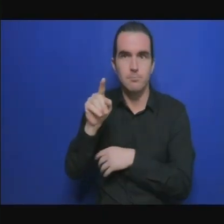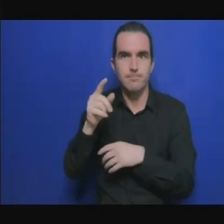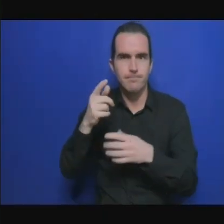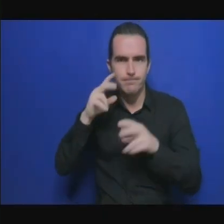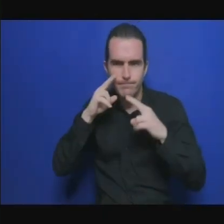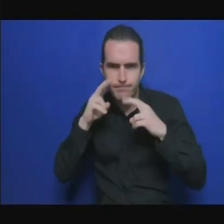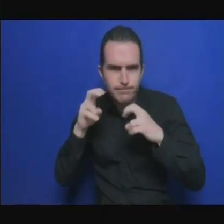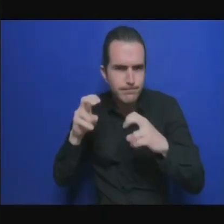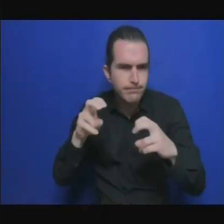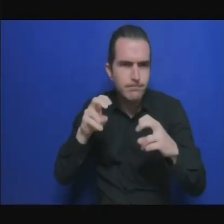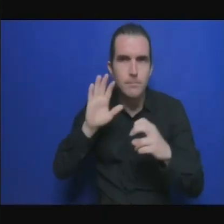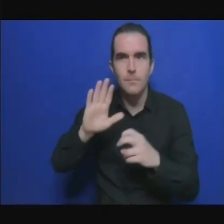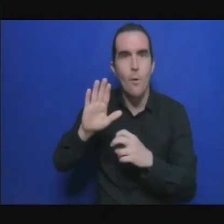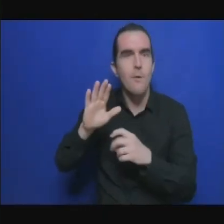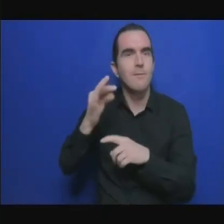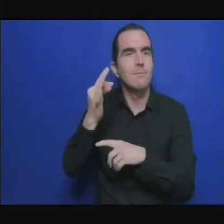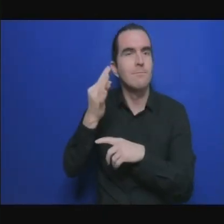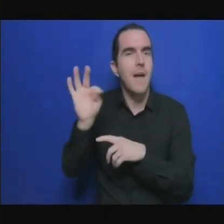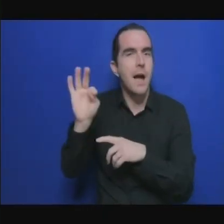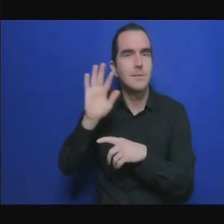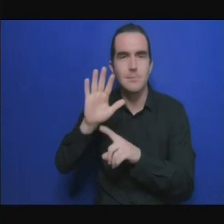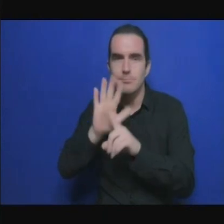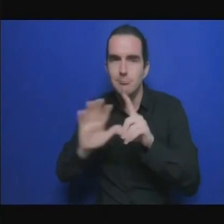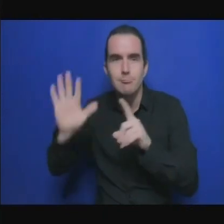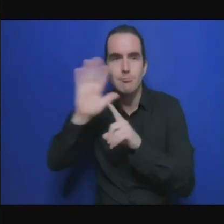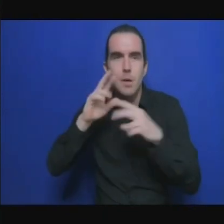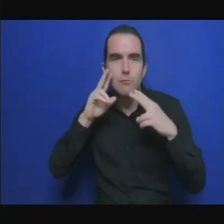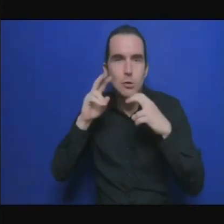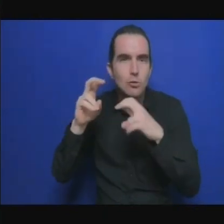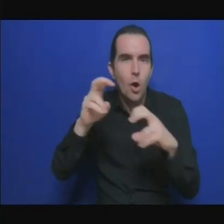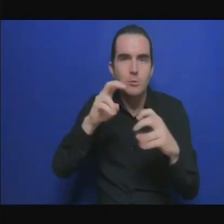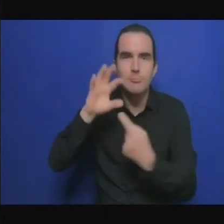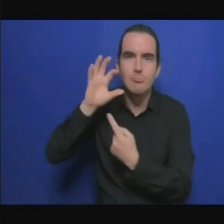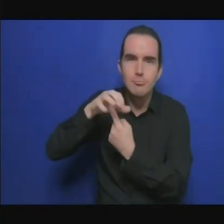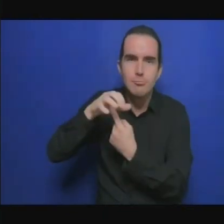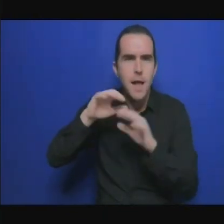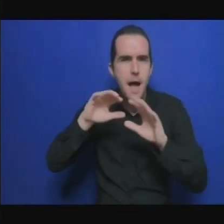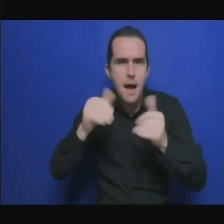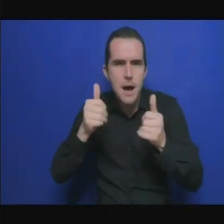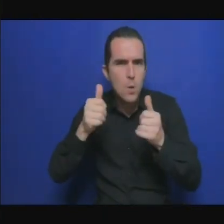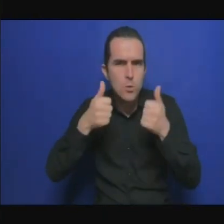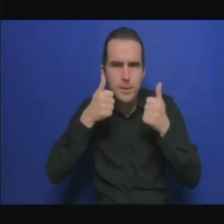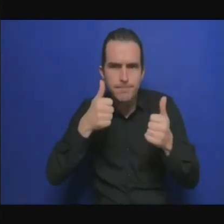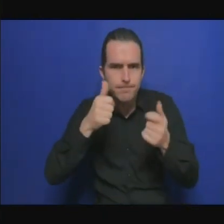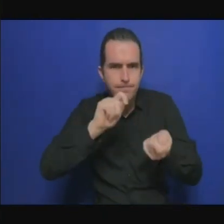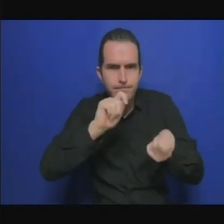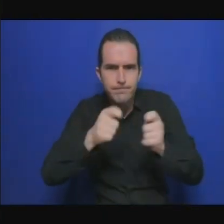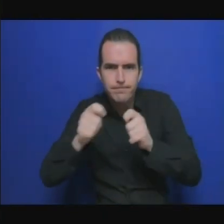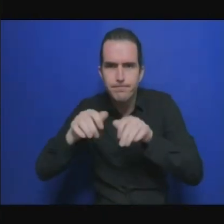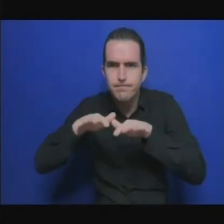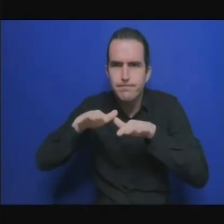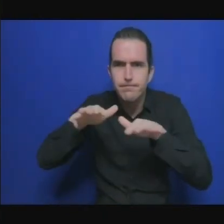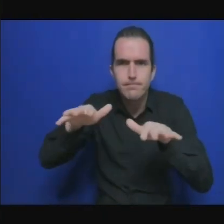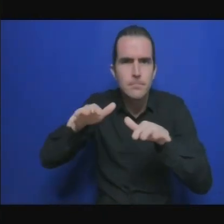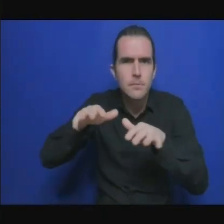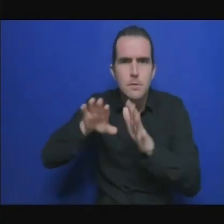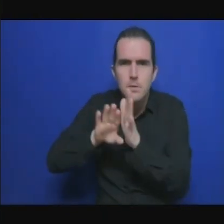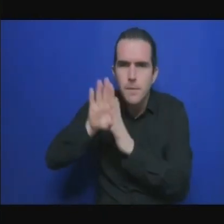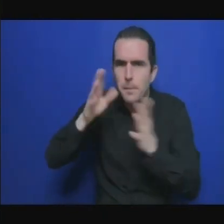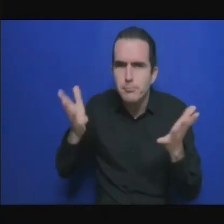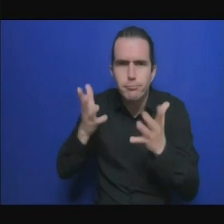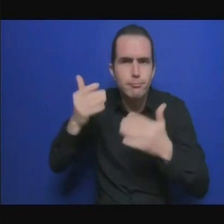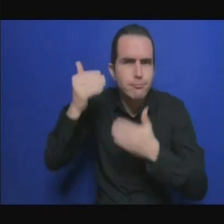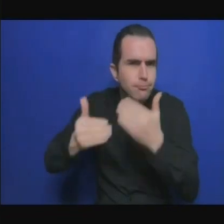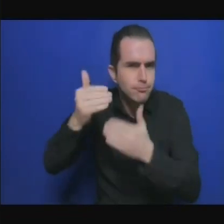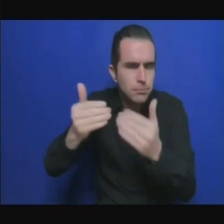également M. Charlemagne Kouekam, fondateur et PDG de Brain Consulting and Co-Agency à